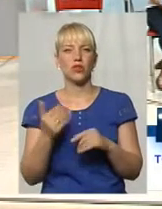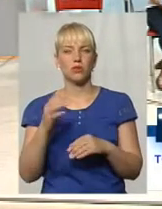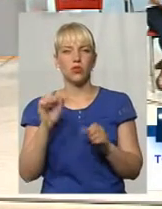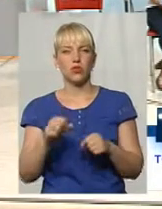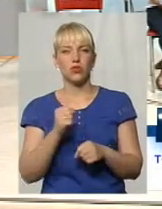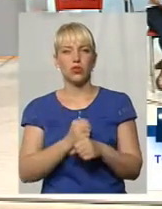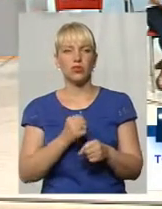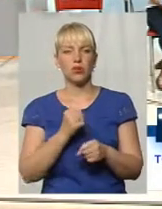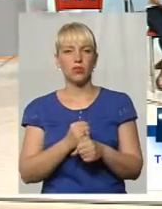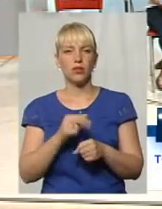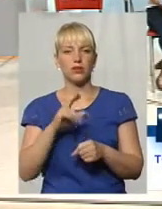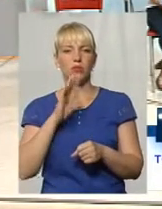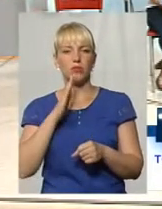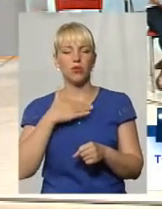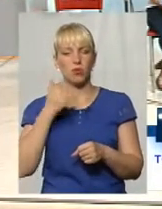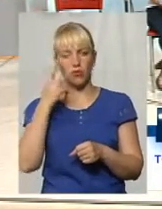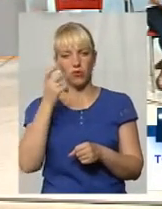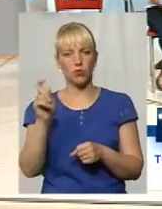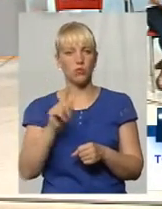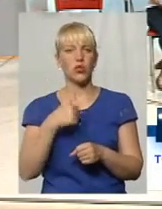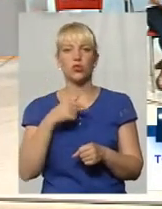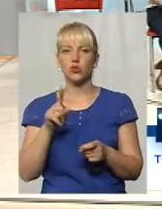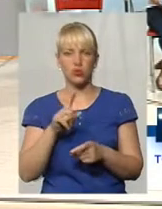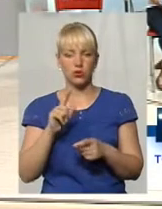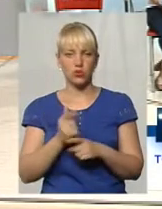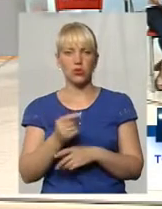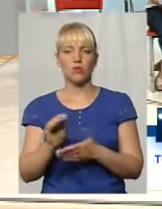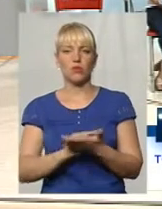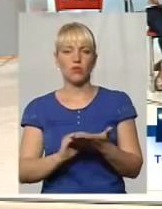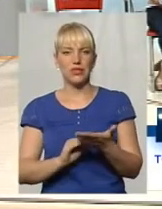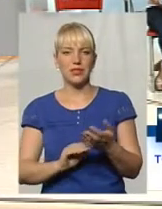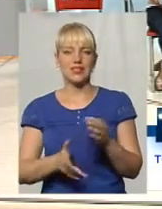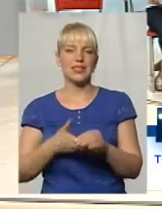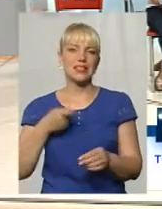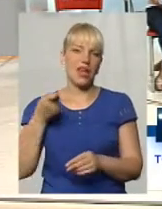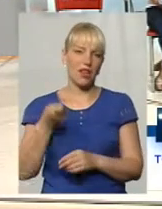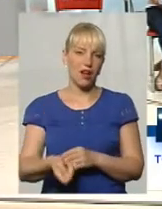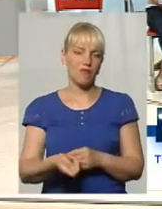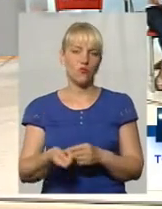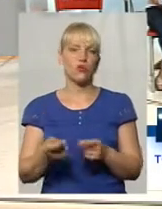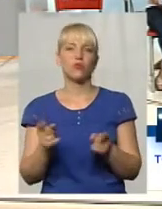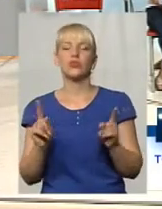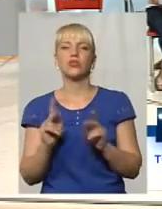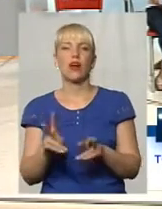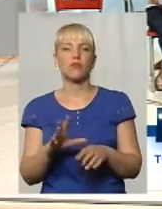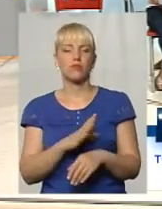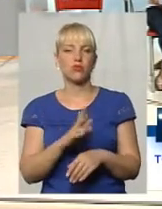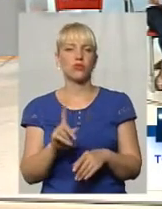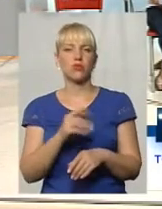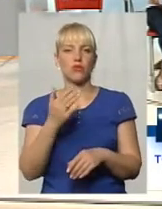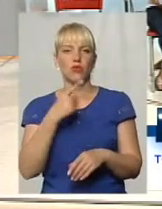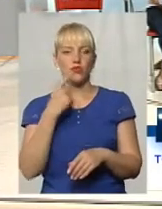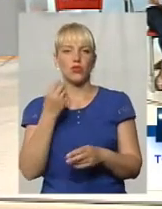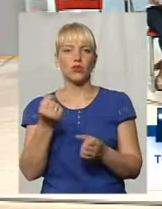зробити по моєму повідомленню, і що, знову писати заяву, як будь-як, що ви говорите про боротьбу з